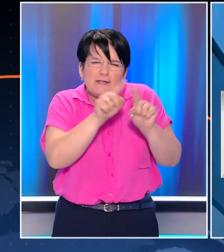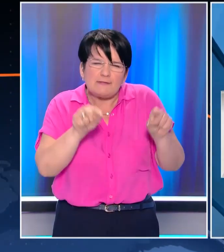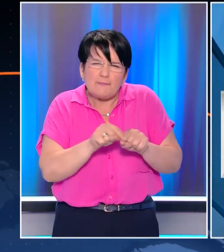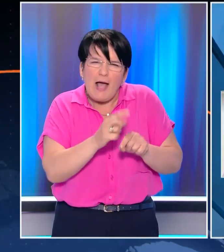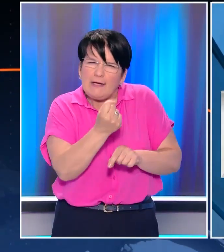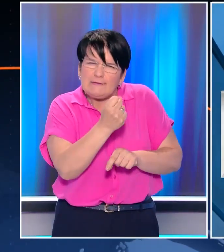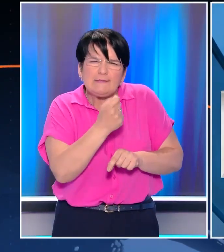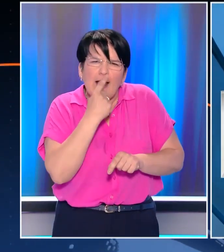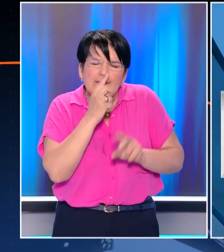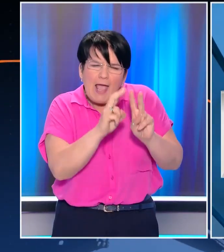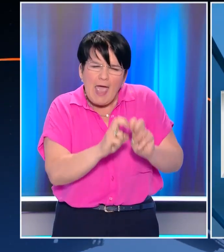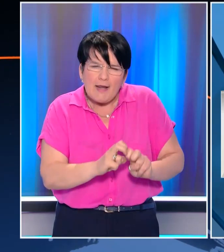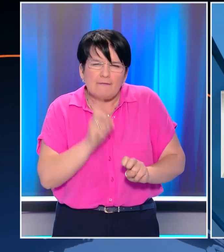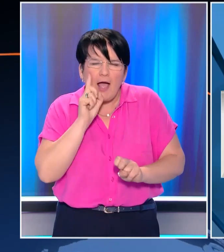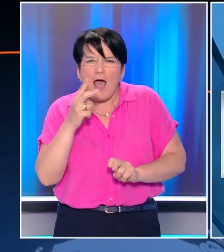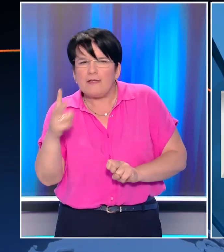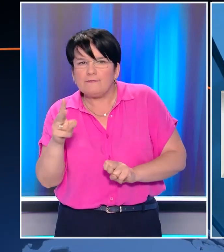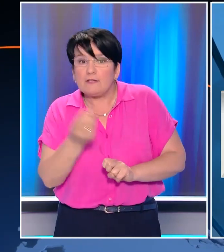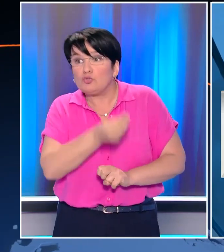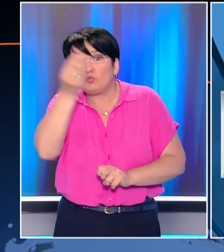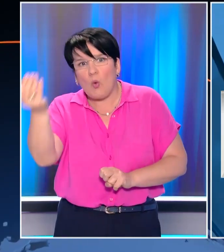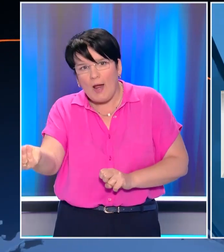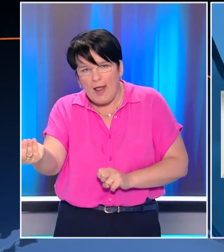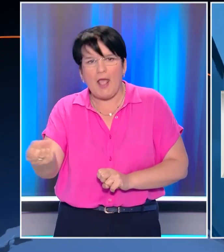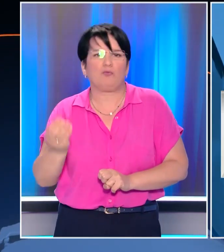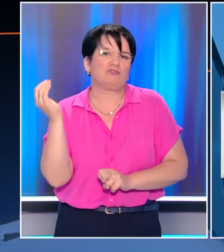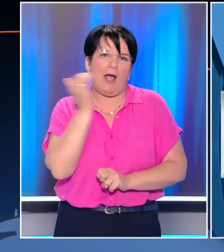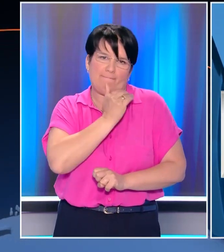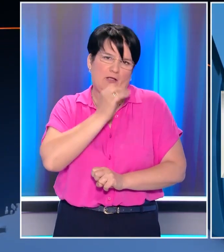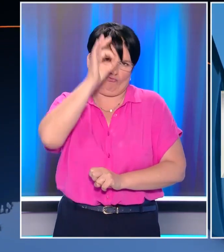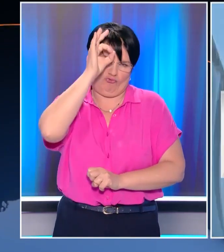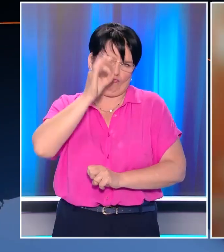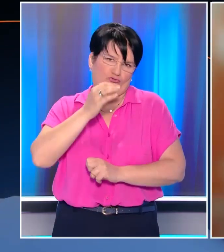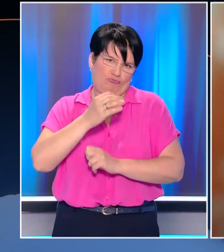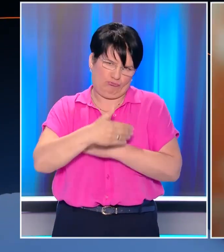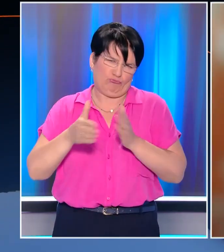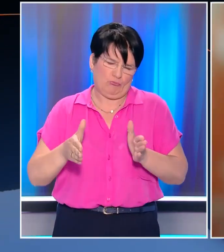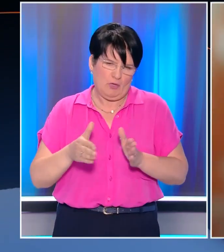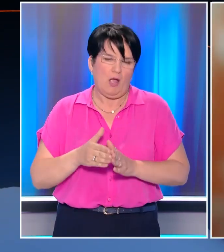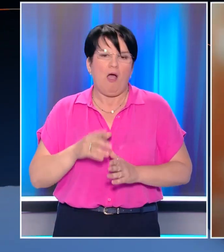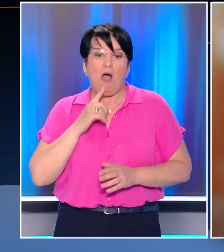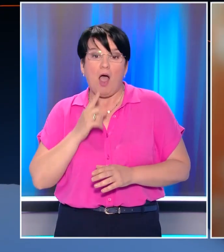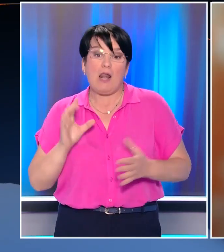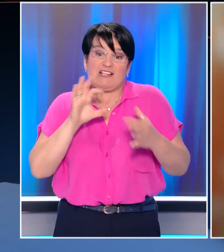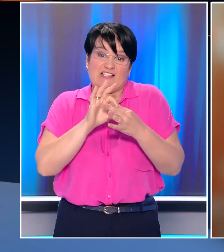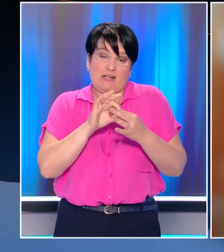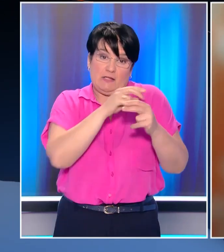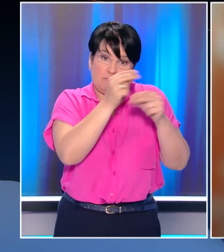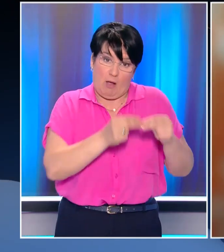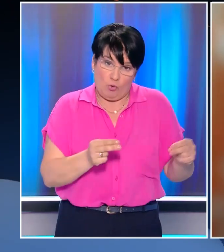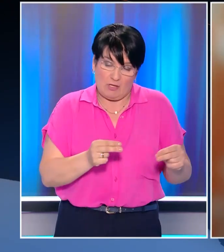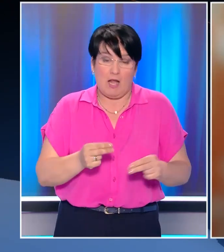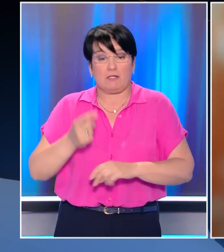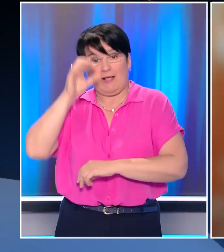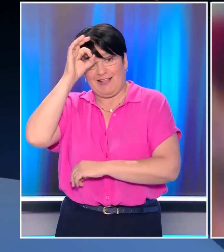πλευρά της κατηγορημένης δια της αδερτής της προσήγαγε και παρέδωσε στις αρχές. Το πόρισμα σε συνδυασμό με τις καταφέσεις που έχουν